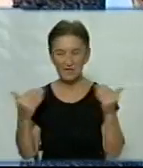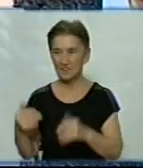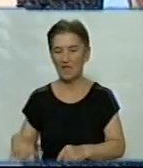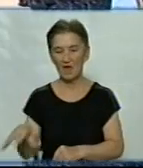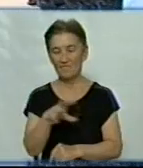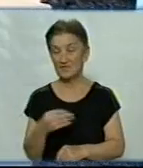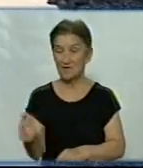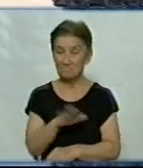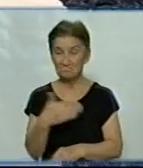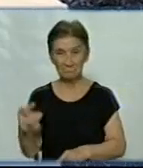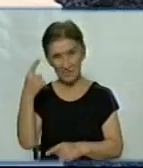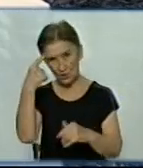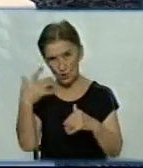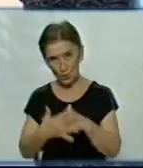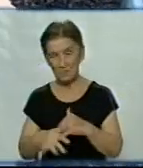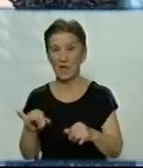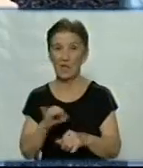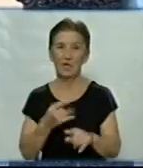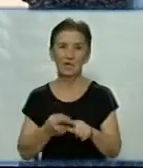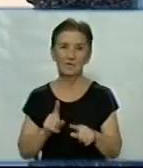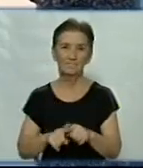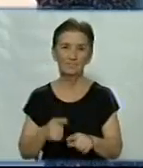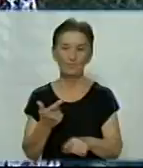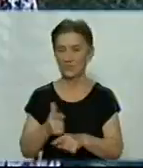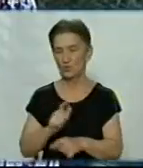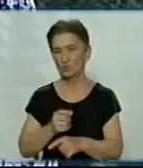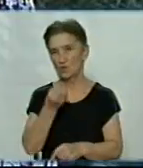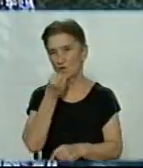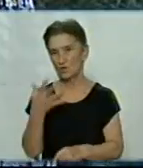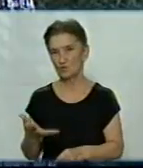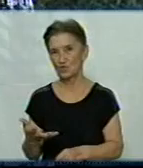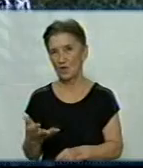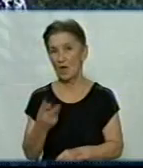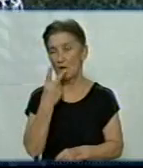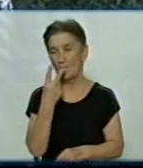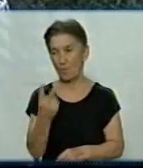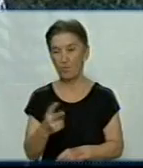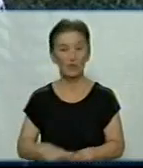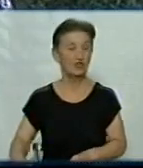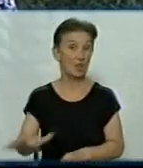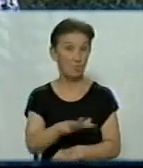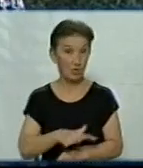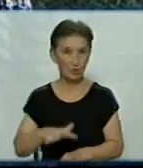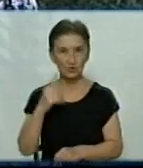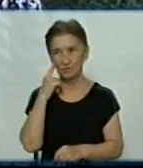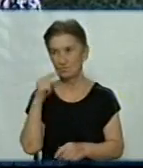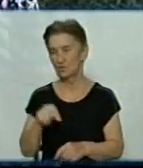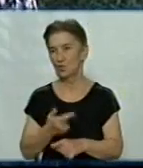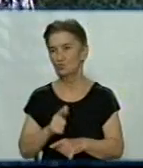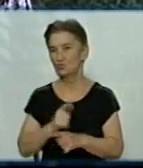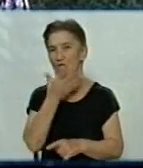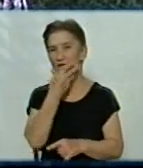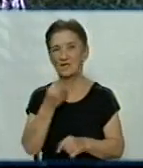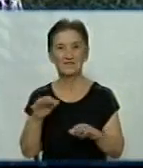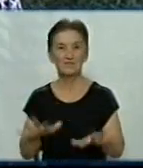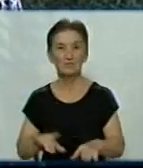розуміють, і через це розгляти навчальні досить хороше. Побачили цю площу і вирішили, що, здається, це дуже красиве місце